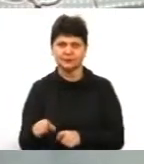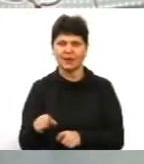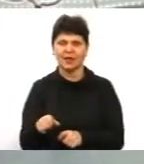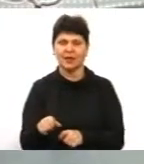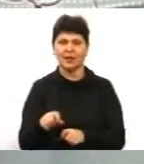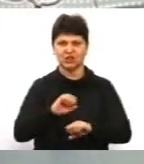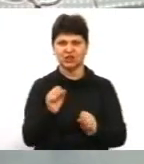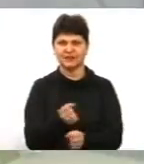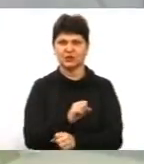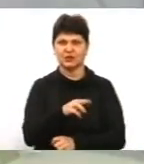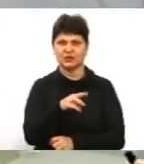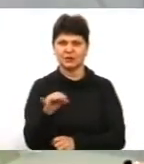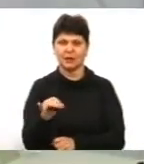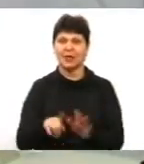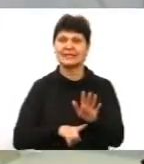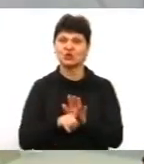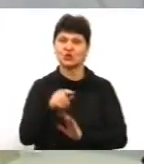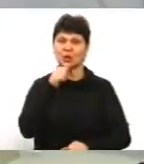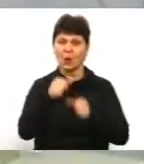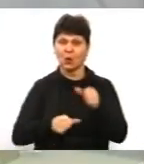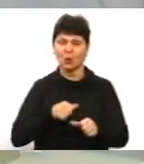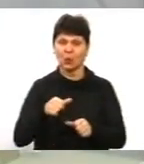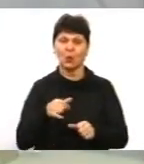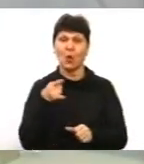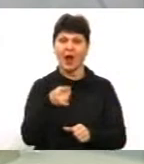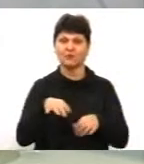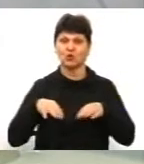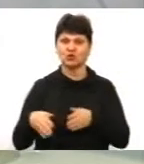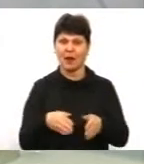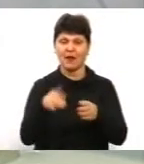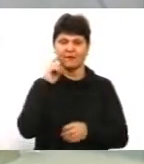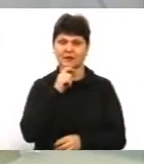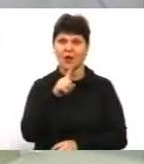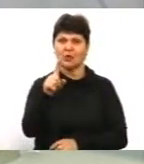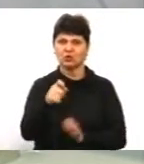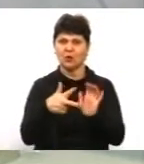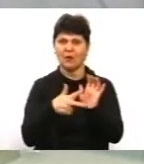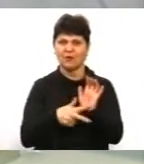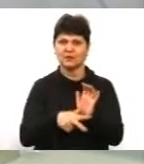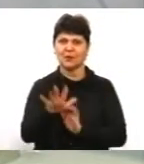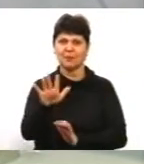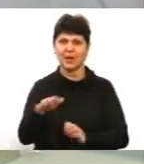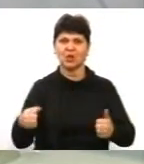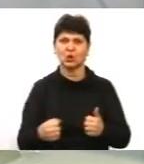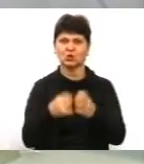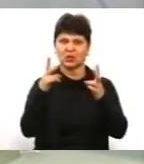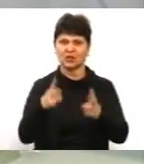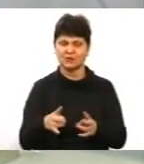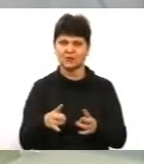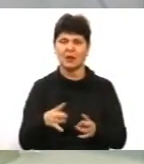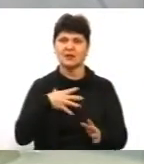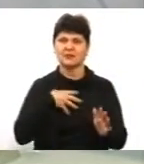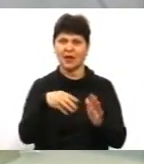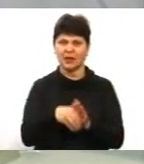швидкості. З початку року на автошляхах Вінничини сталося 185 дорожньо-транспортних пригод, в яких загинуло